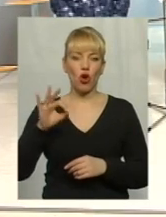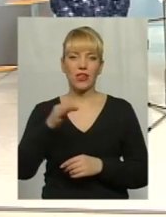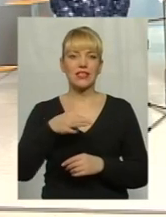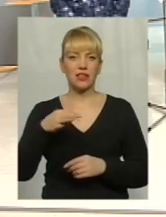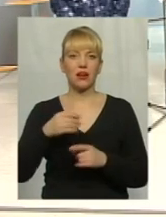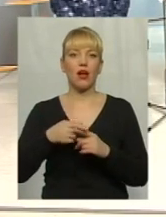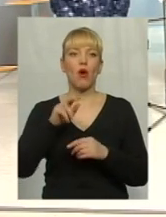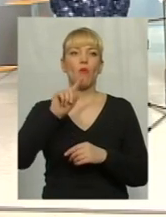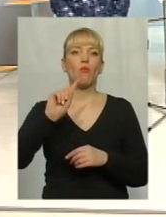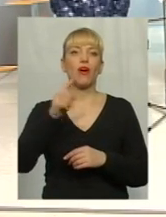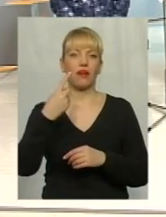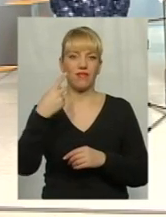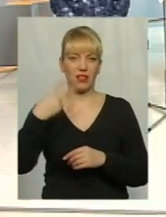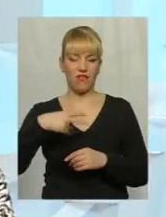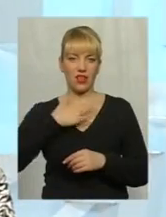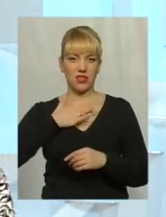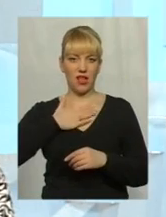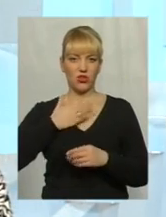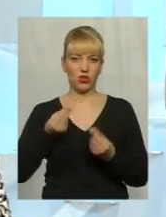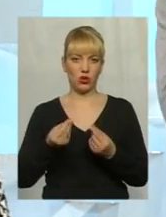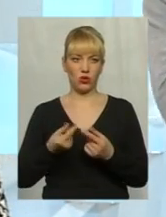Тобто, ша дешевше, ніж закупляють наші жеки.